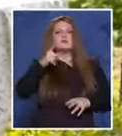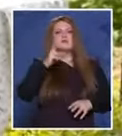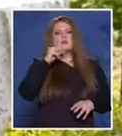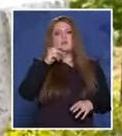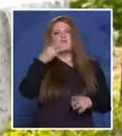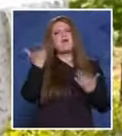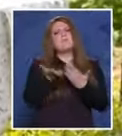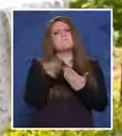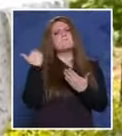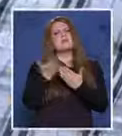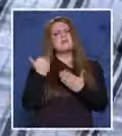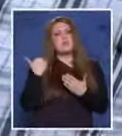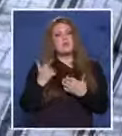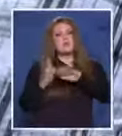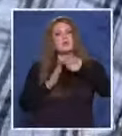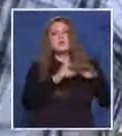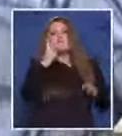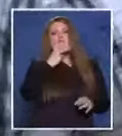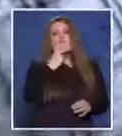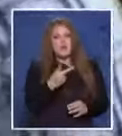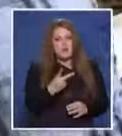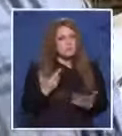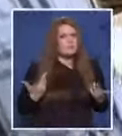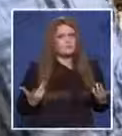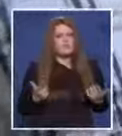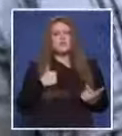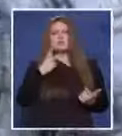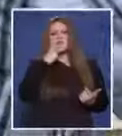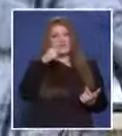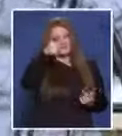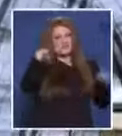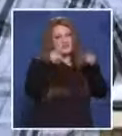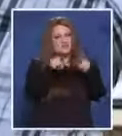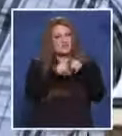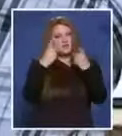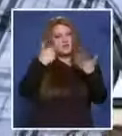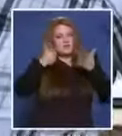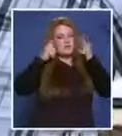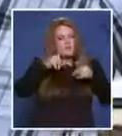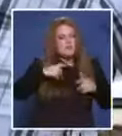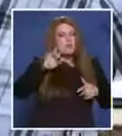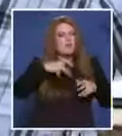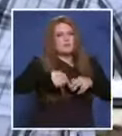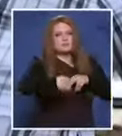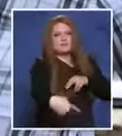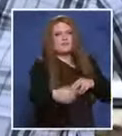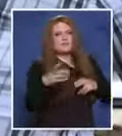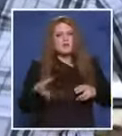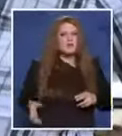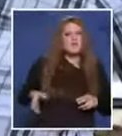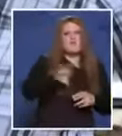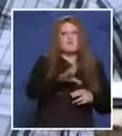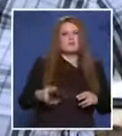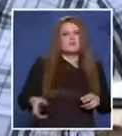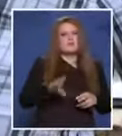каза минало. достатъчно. Какво видяхте? Какво видях? Видях го саборен на земята, залят с вода.